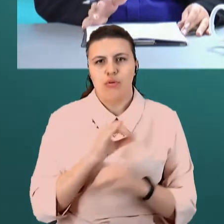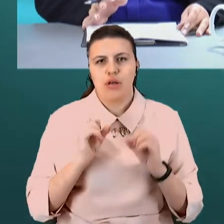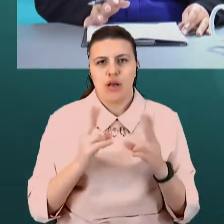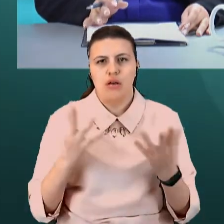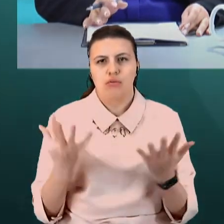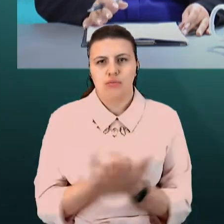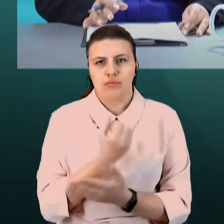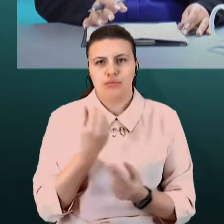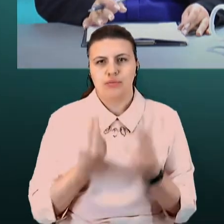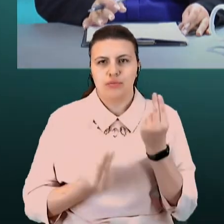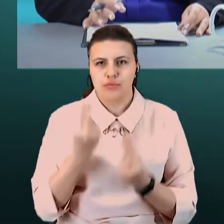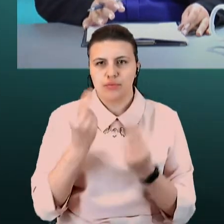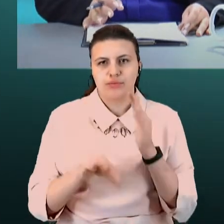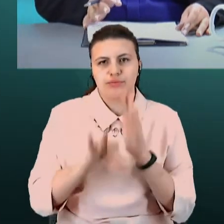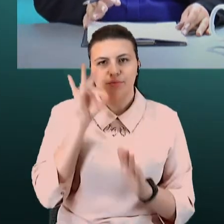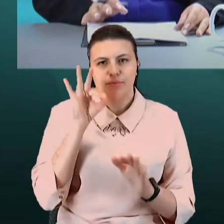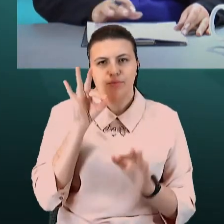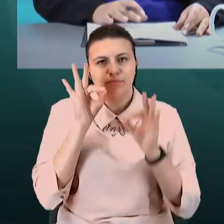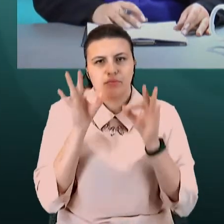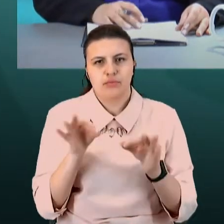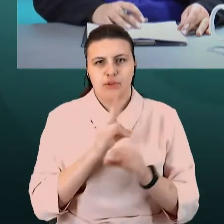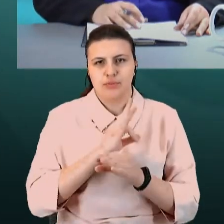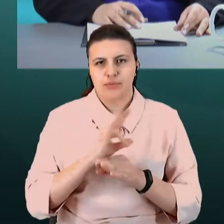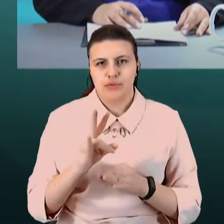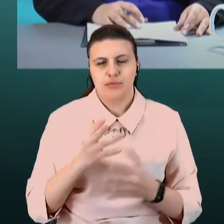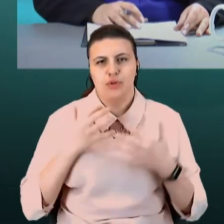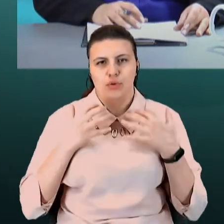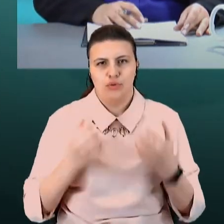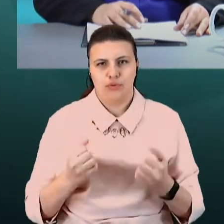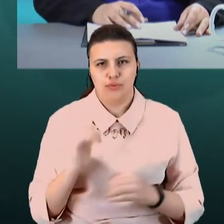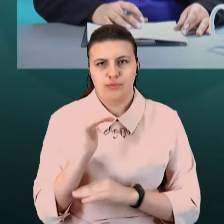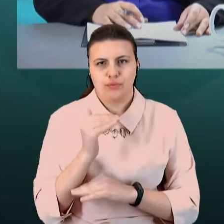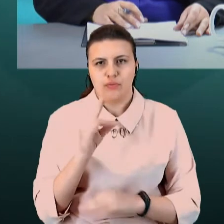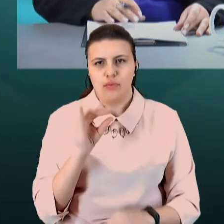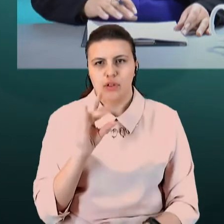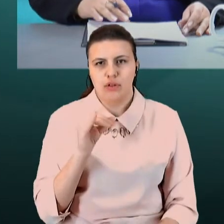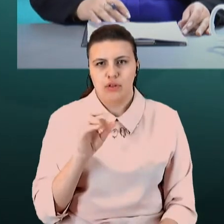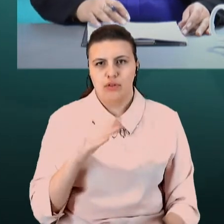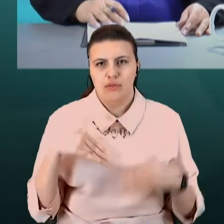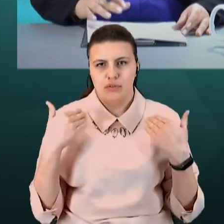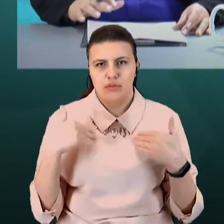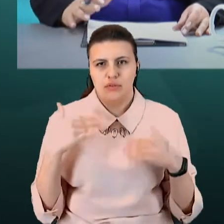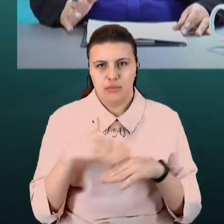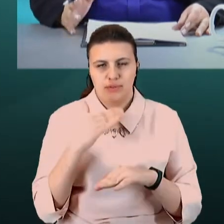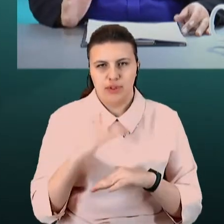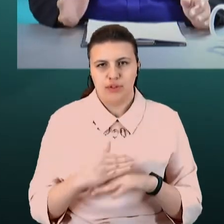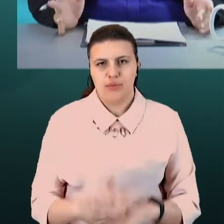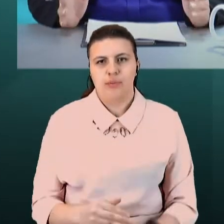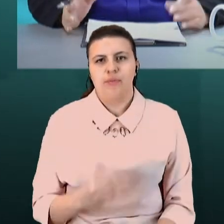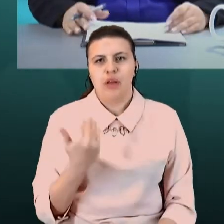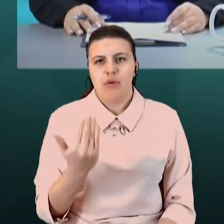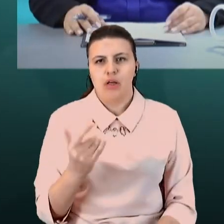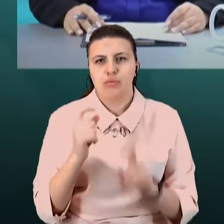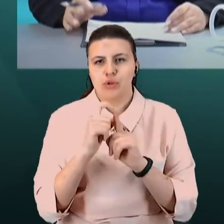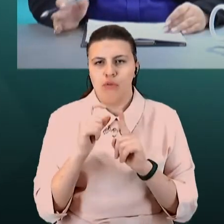дитині, аби не дошкодити її здоров'ю. Пані Наталією, я вітаю вас. Доброго вечора. За вашими словами,